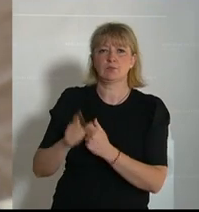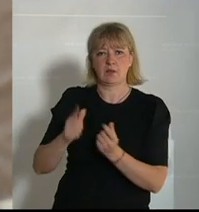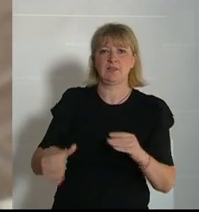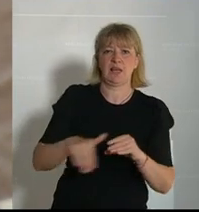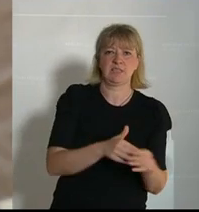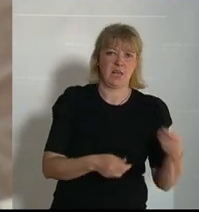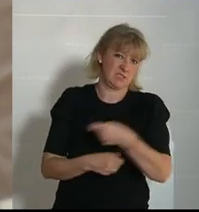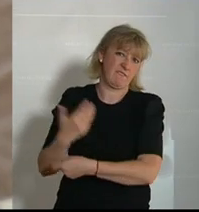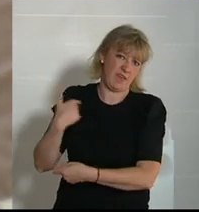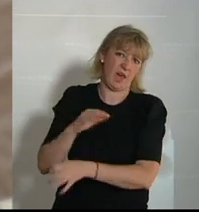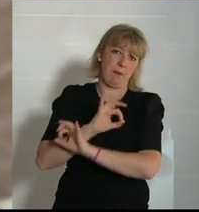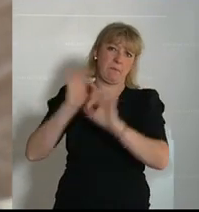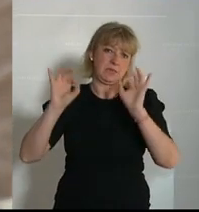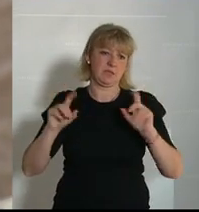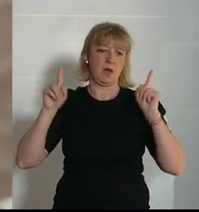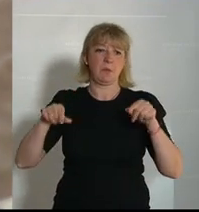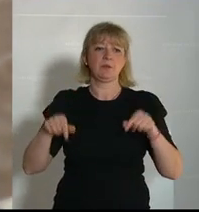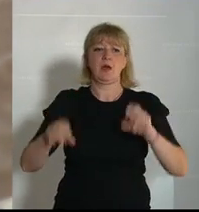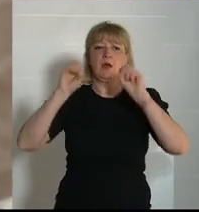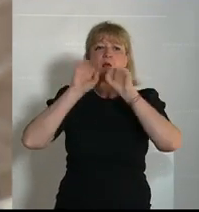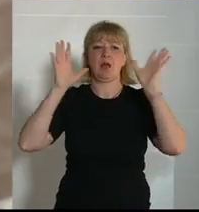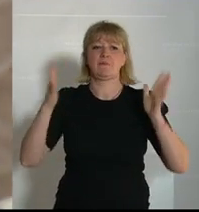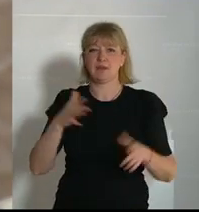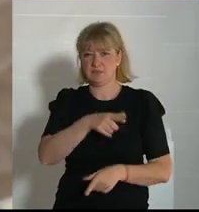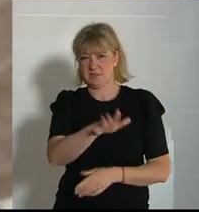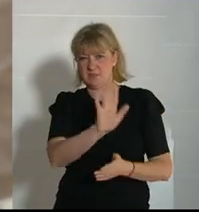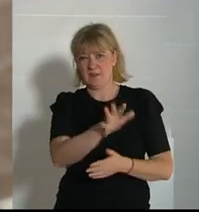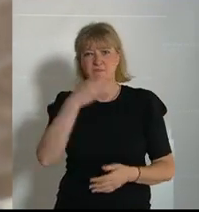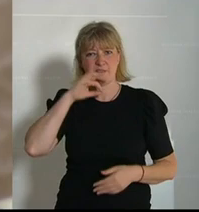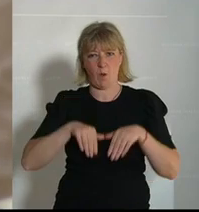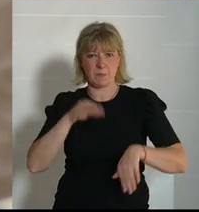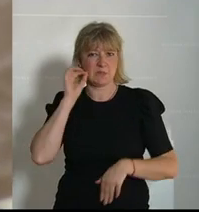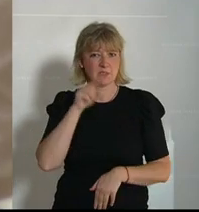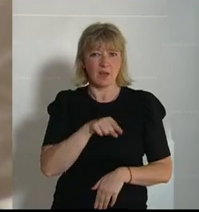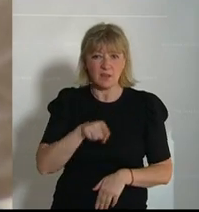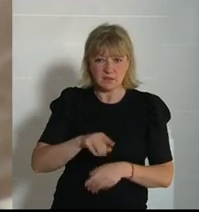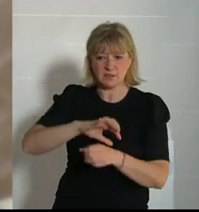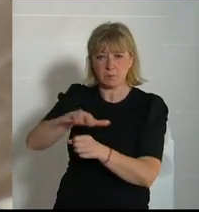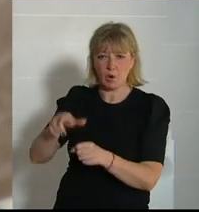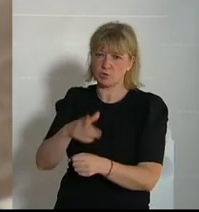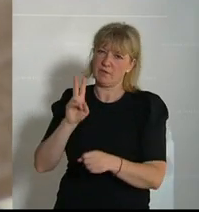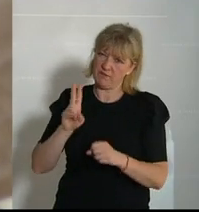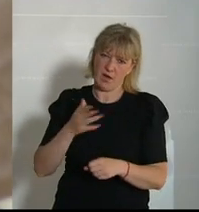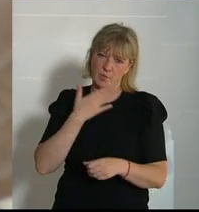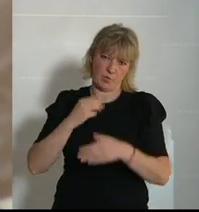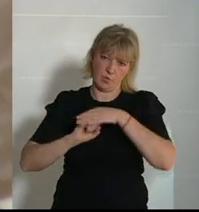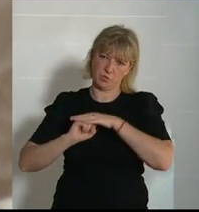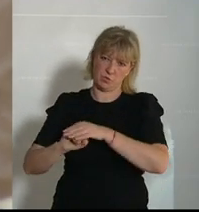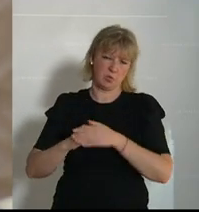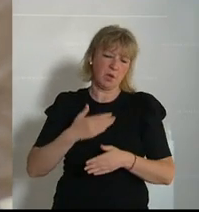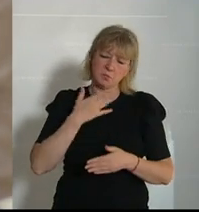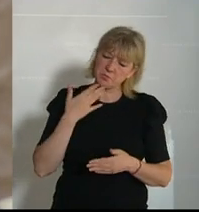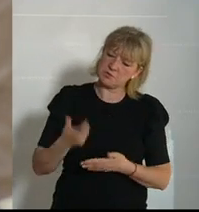Was jedoch klar ist, dass Sie, Frau Ministerin, diese Branche nicht wirklich unterstützt haben. Es gibt keine